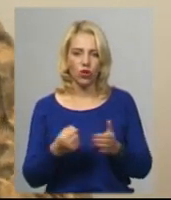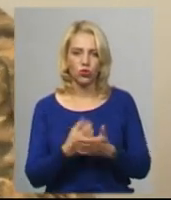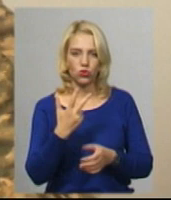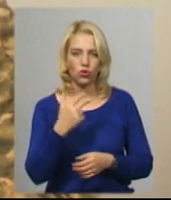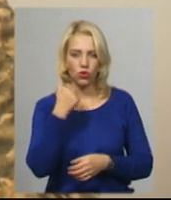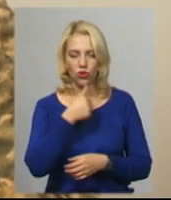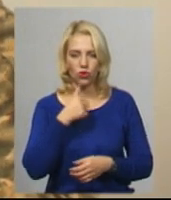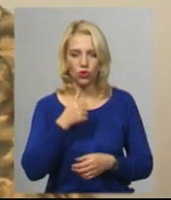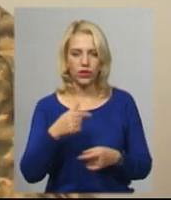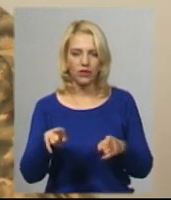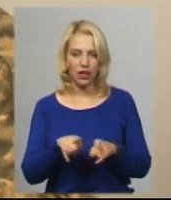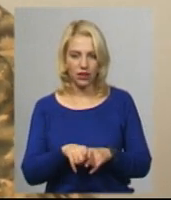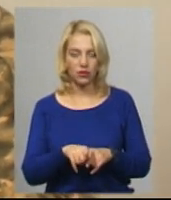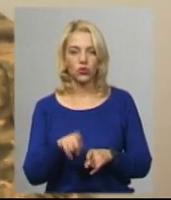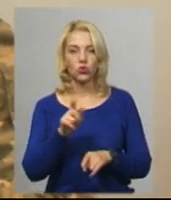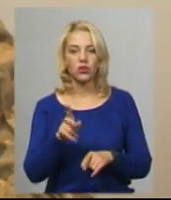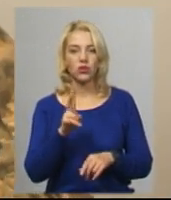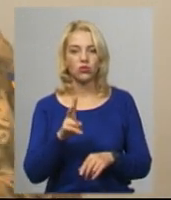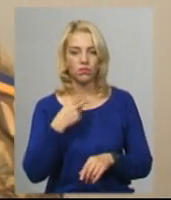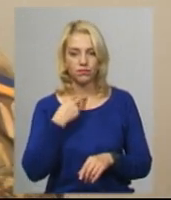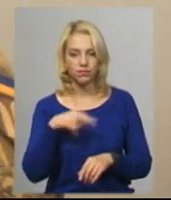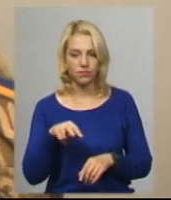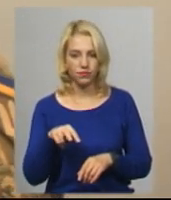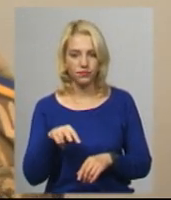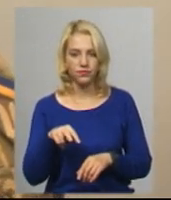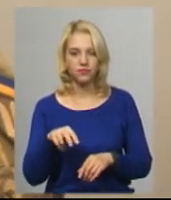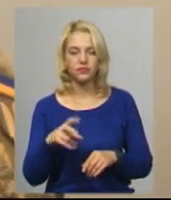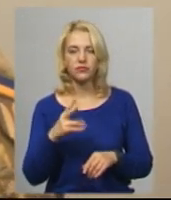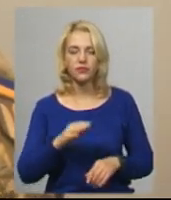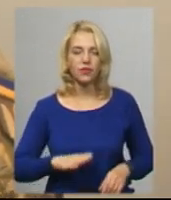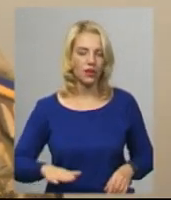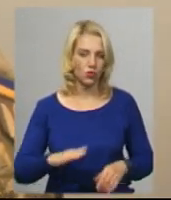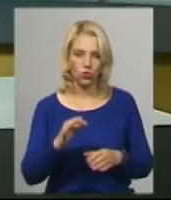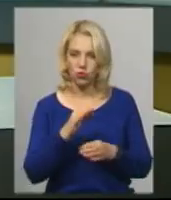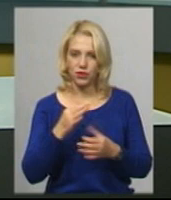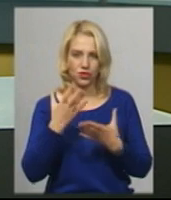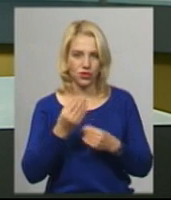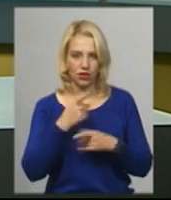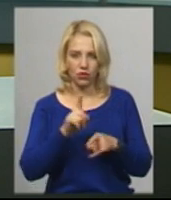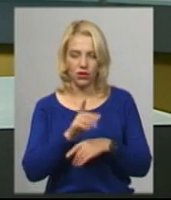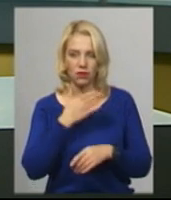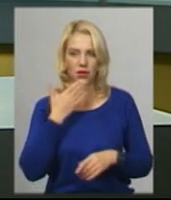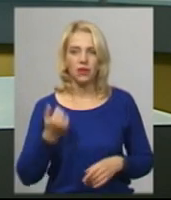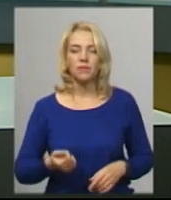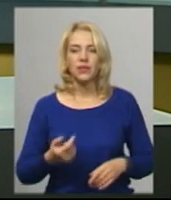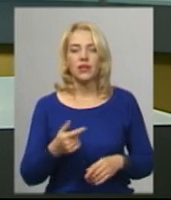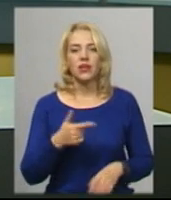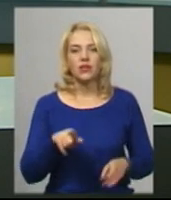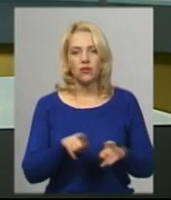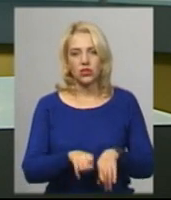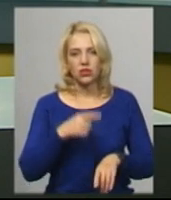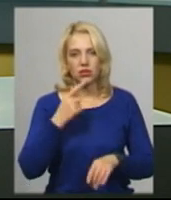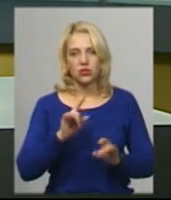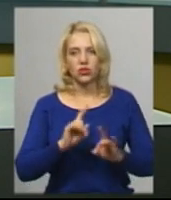Але в нас таких призовників, щоб позбавлення їх волі, на території області немає». Микола Голик зазначив,